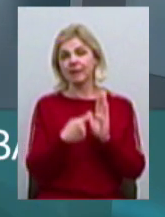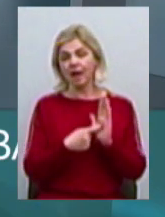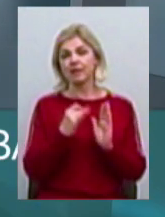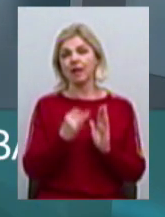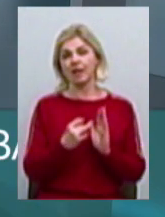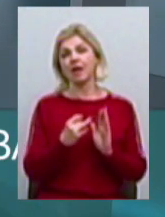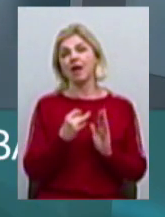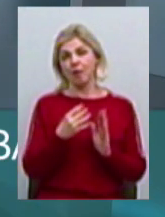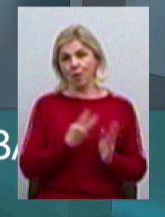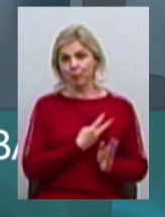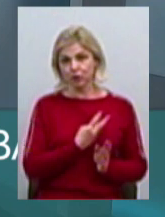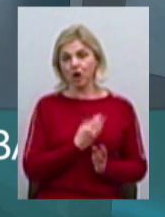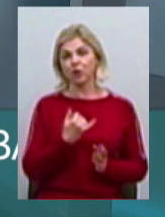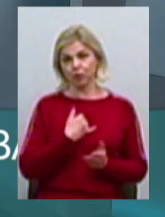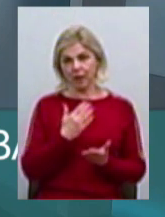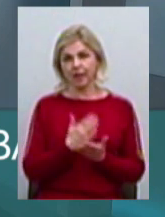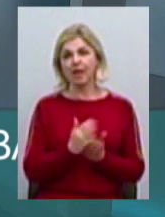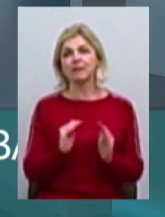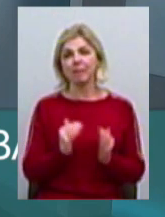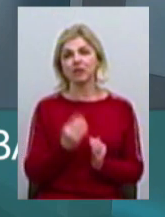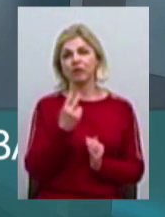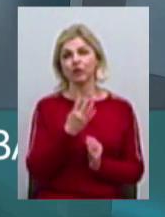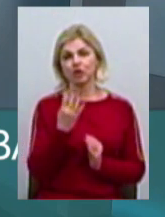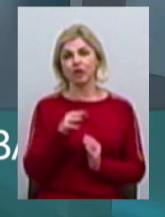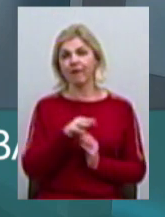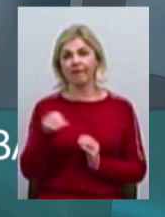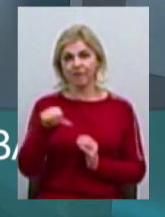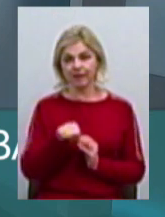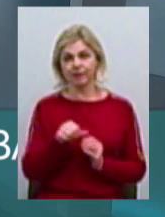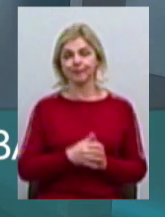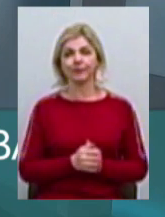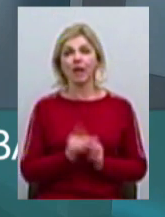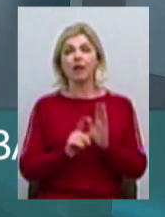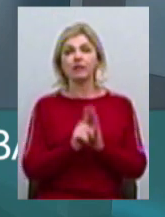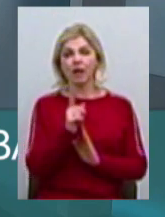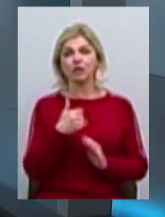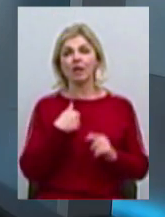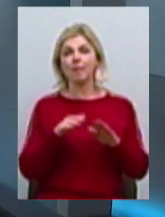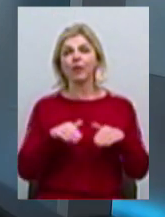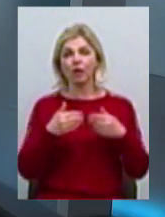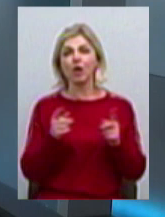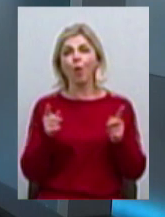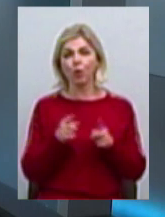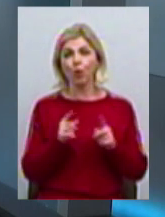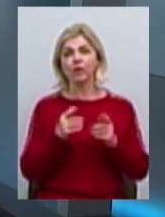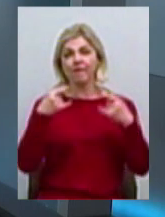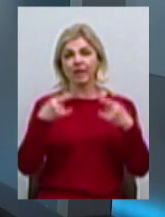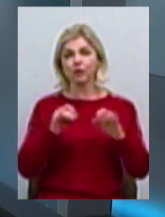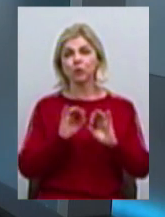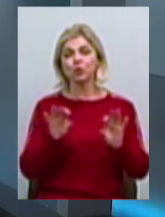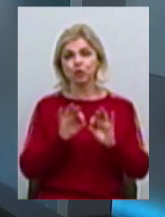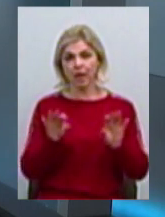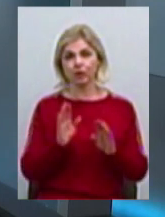менше 24 хвилин. На початку я пропоную коротенький відеосюжет, котрий сьогодні ми вранці відзняли